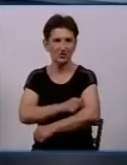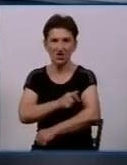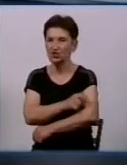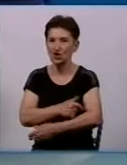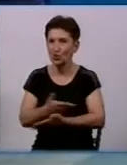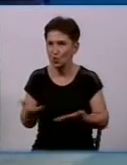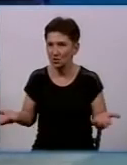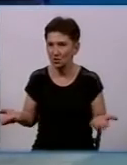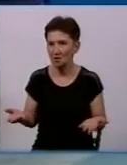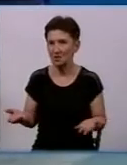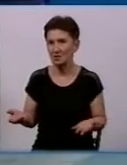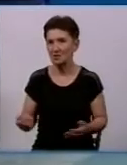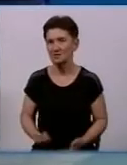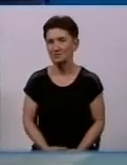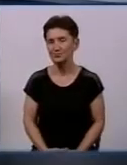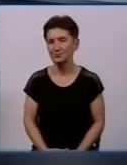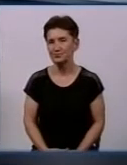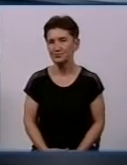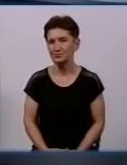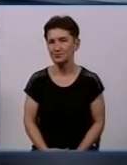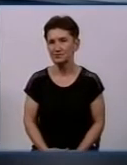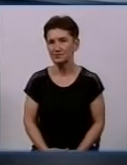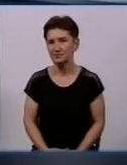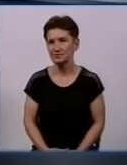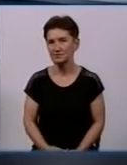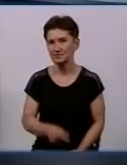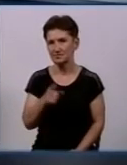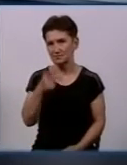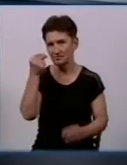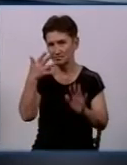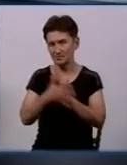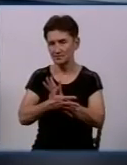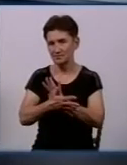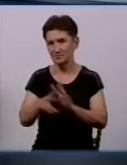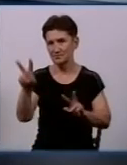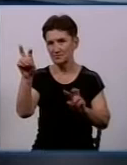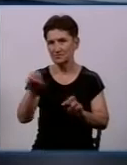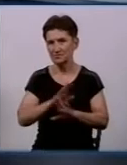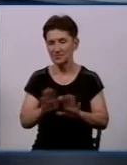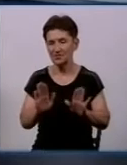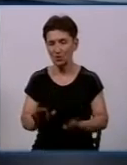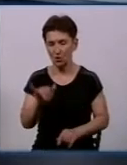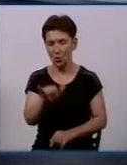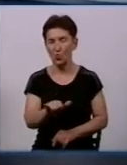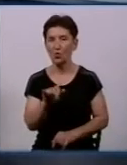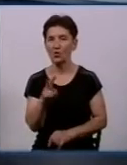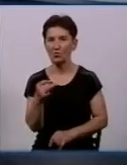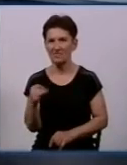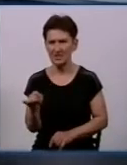догма від вирішення проблем. Коли ми готувалися до програми і вивчали тему гідрантів не тільки в Кропивницькому, ми